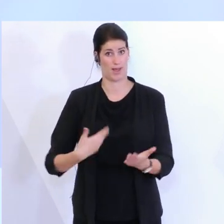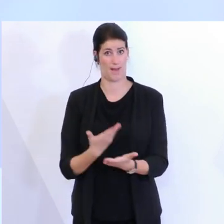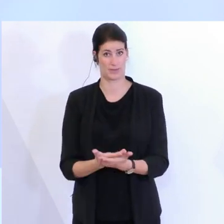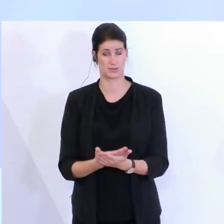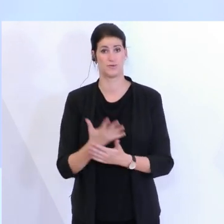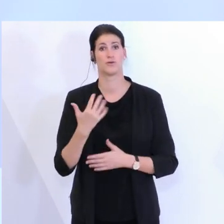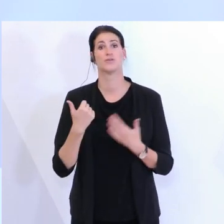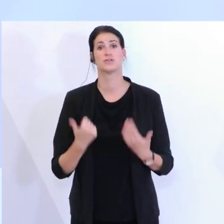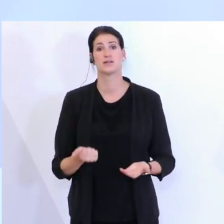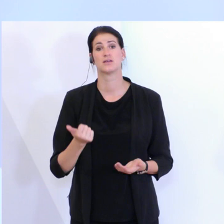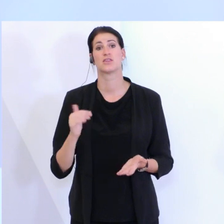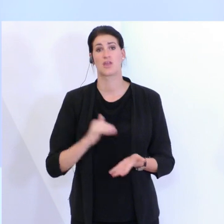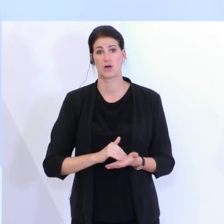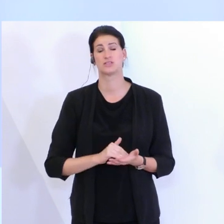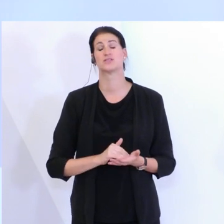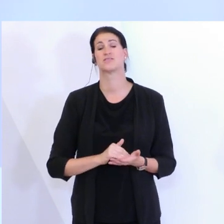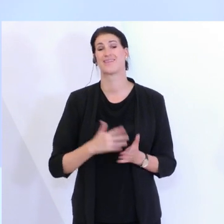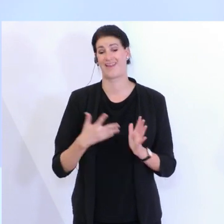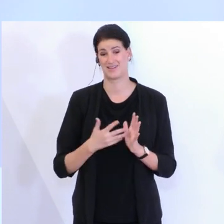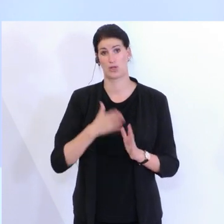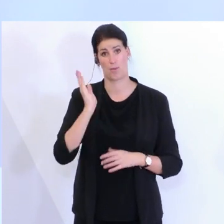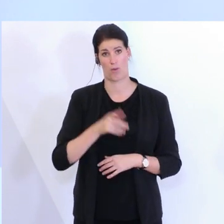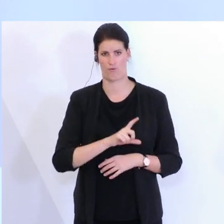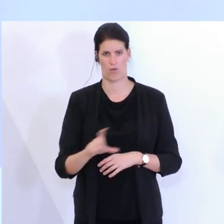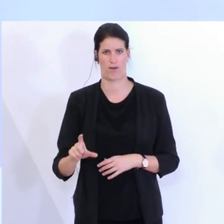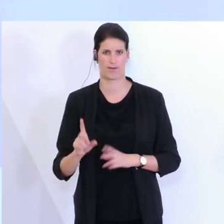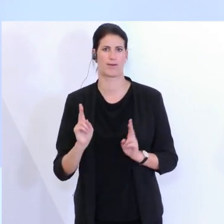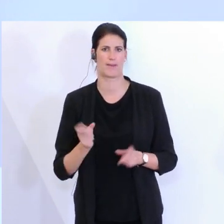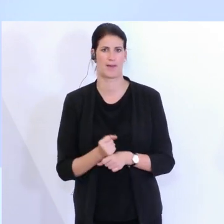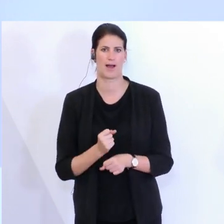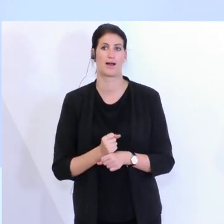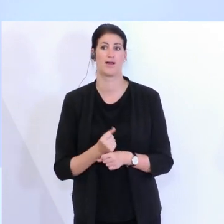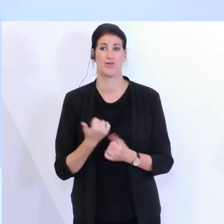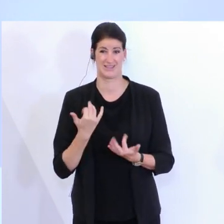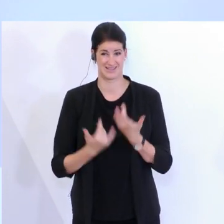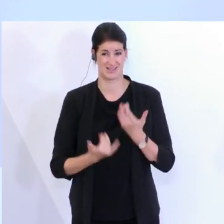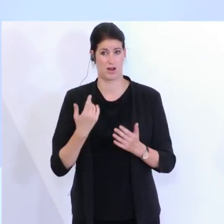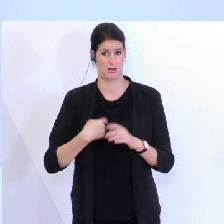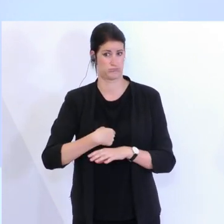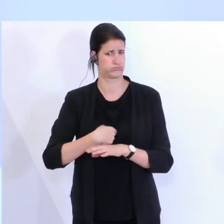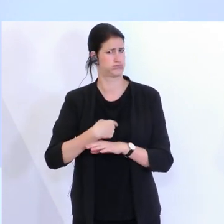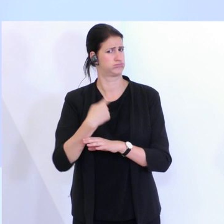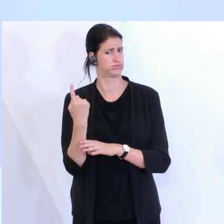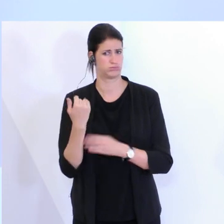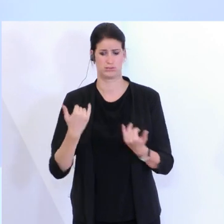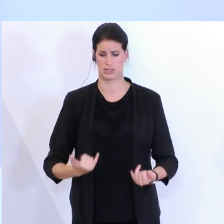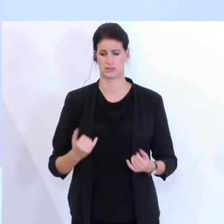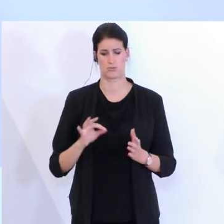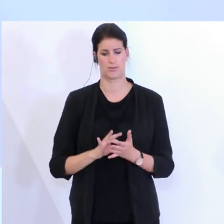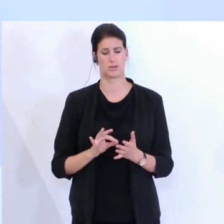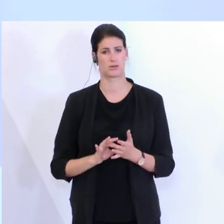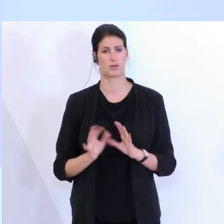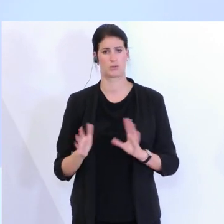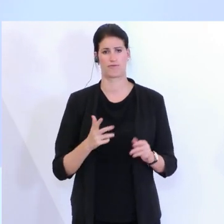beziehungsweise Tests pro Woche zu nehmen. Und wie gesagt, die Zahlen steigen stetig an. Also wir haben aktuell rund